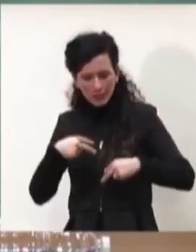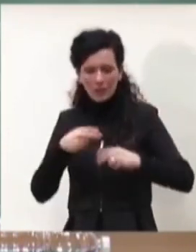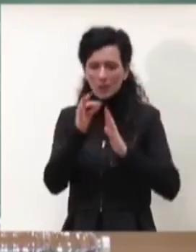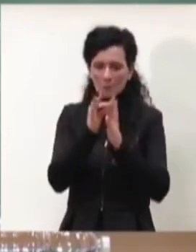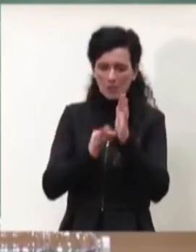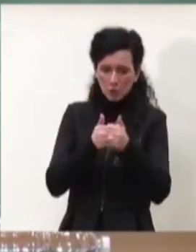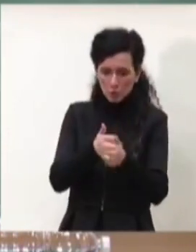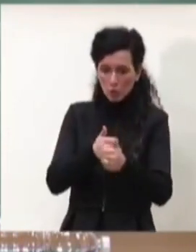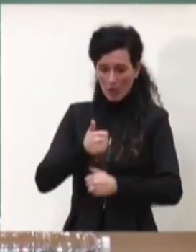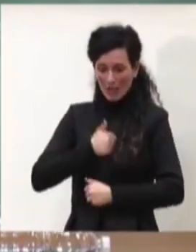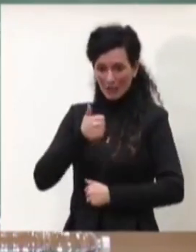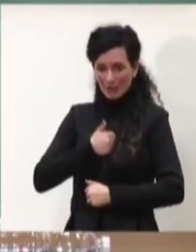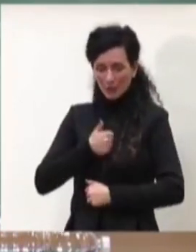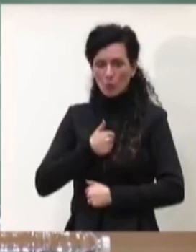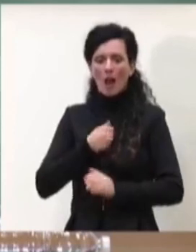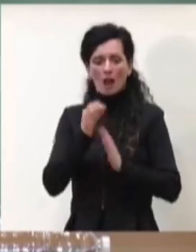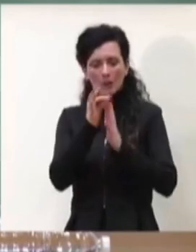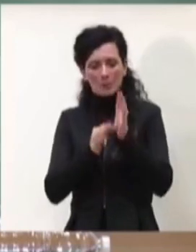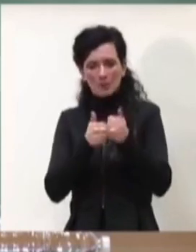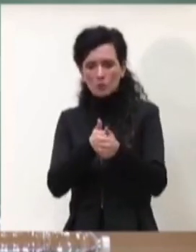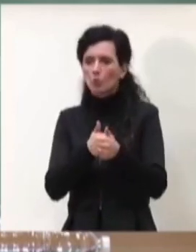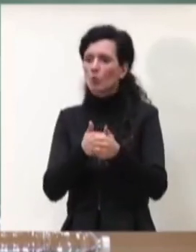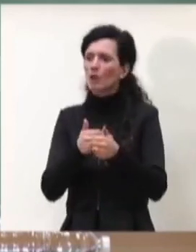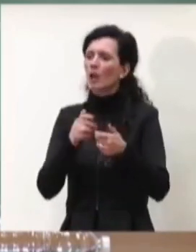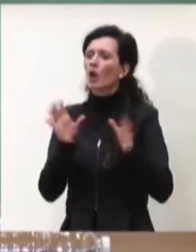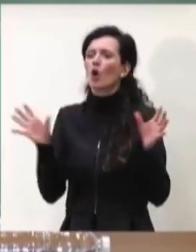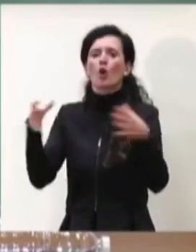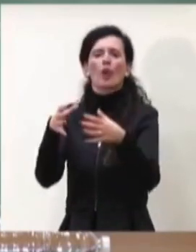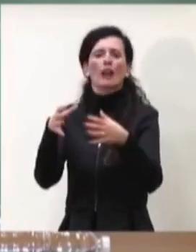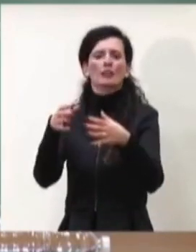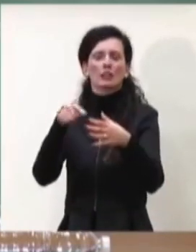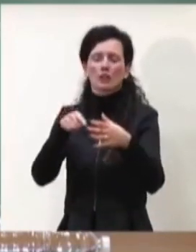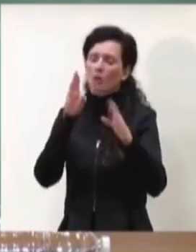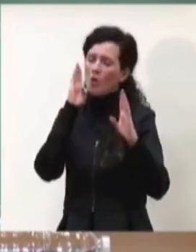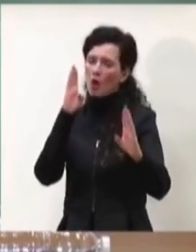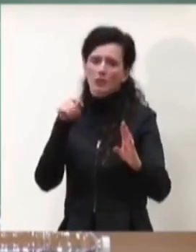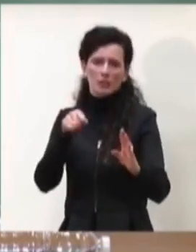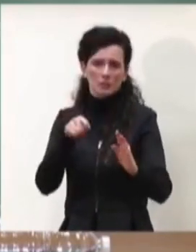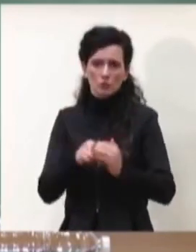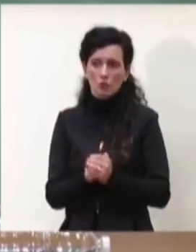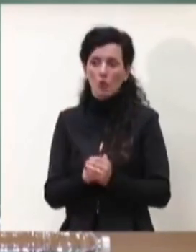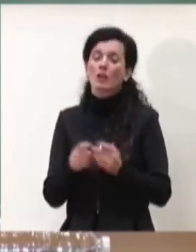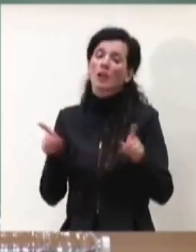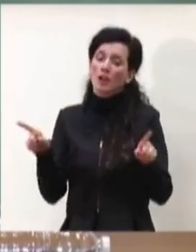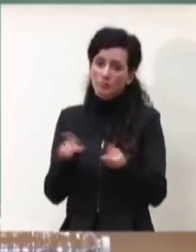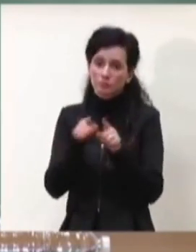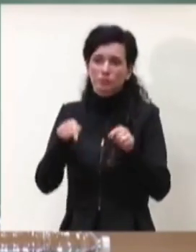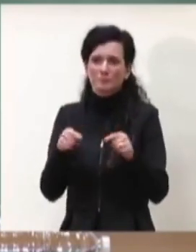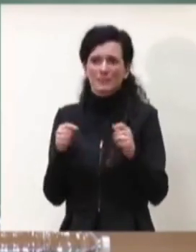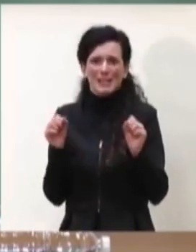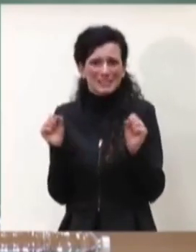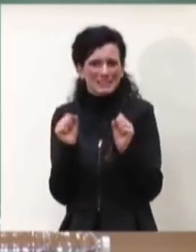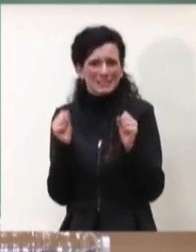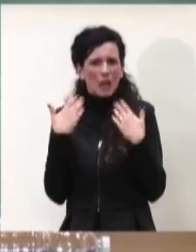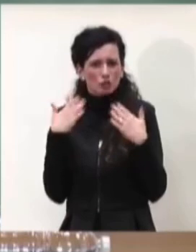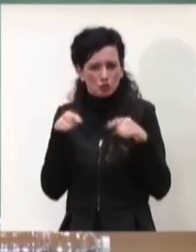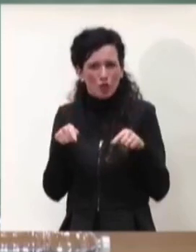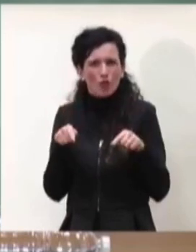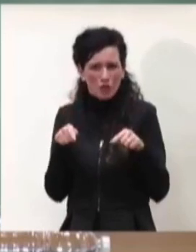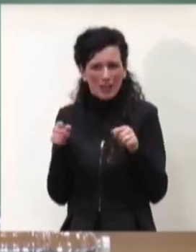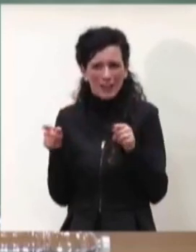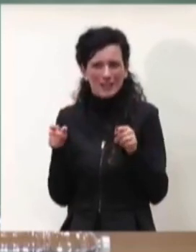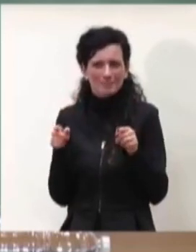individuali sia collettive. E questo in una stagione come quella che stiamo affrontando, che anche nel documento di Preparedness